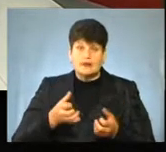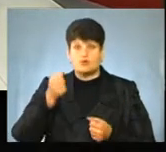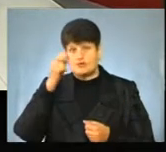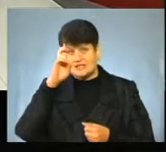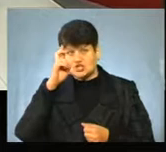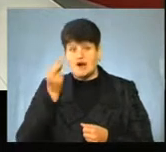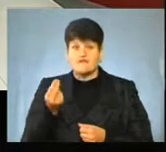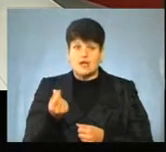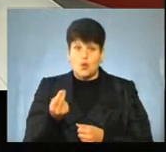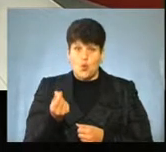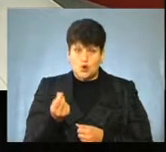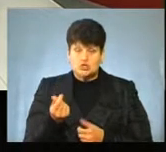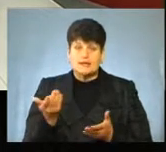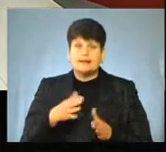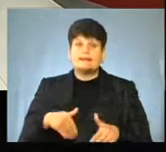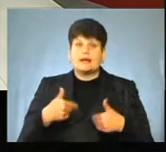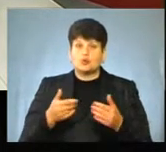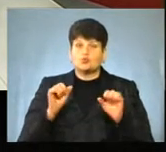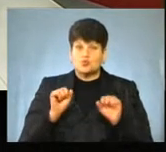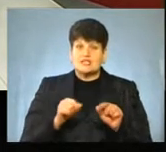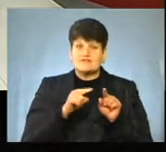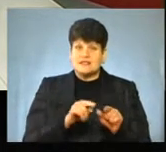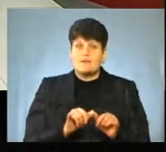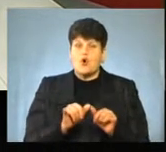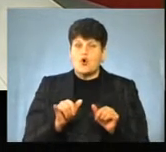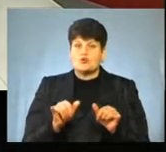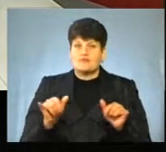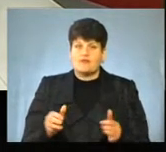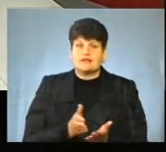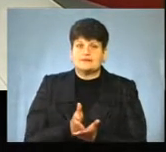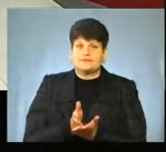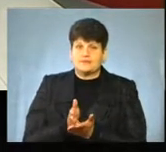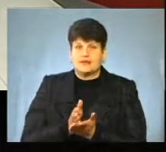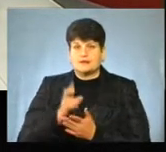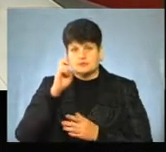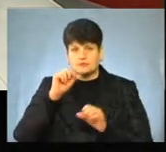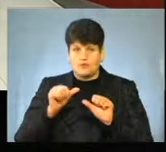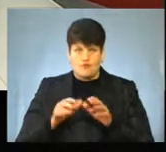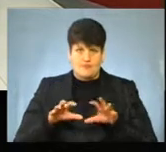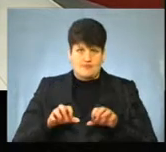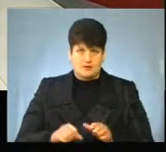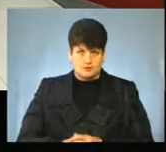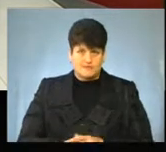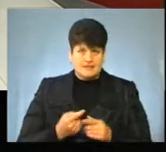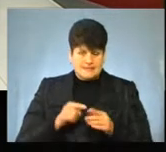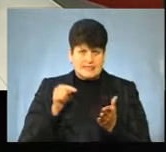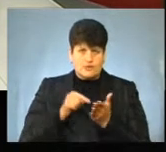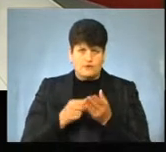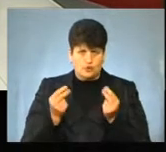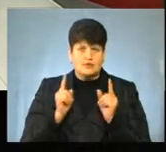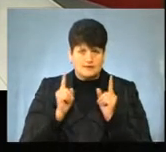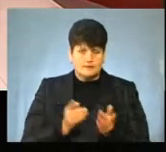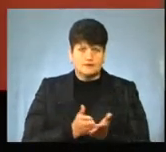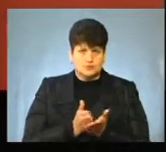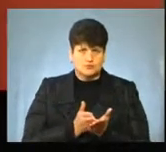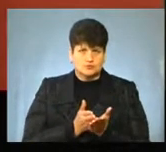кошти, які дають можливість їм розвивати інфраструктуру комунальної форми власності. Тобто це виключно цільові кошти, лише